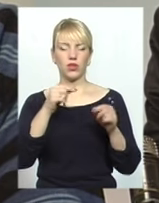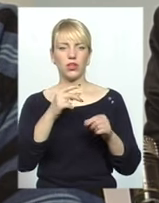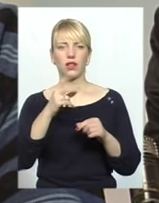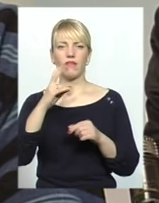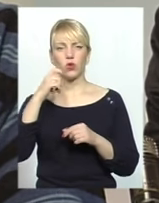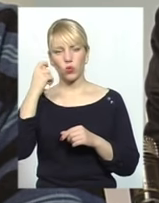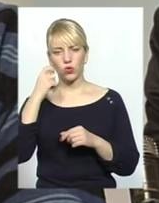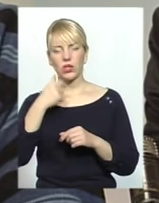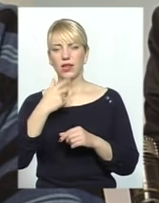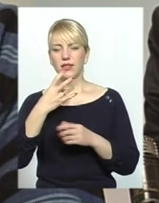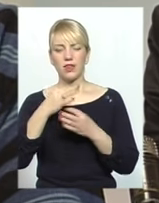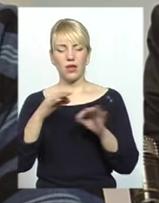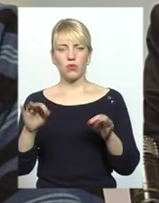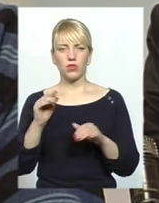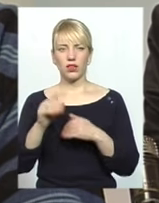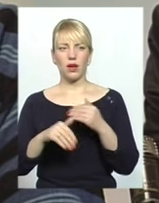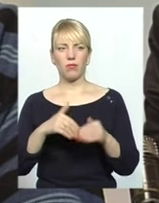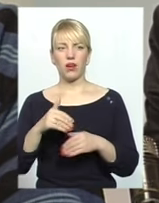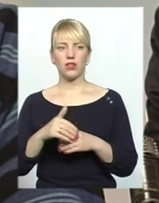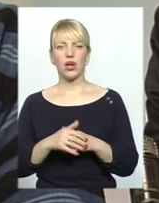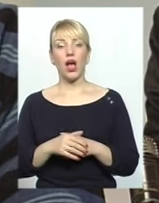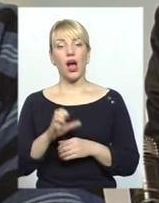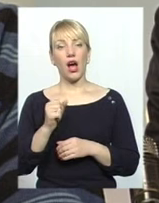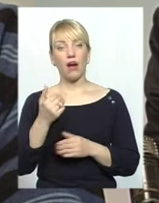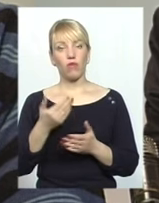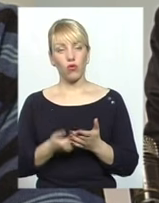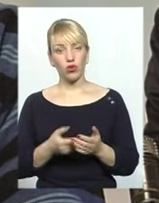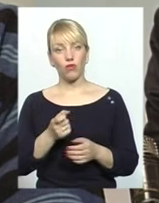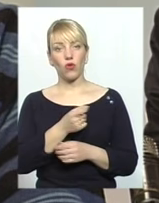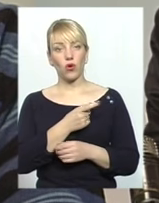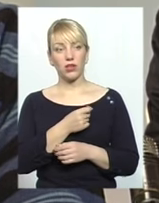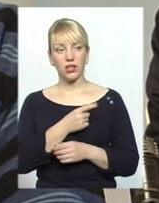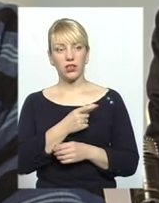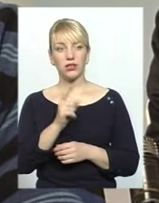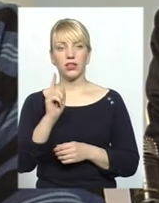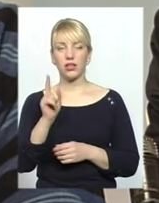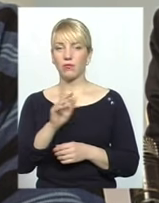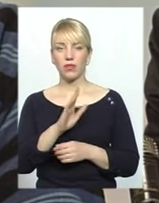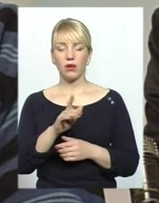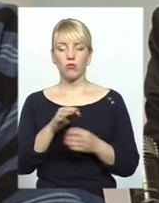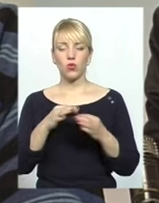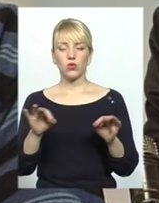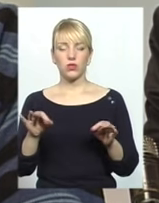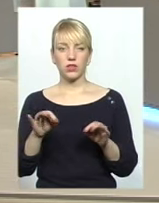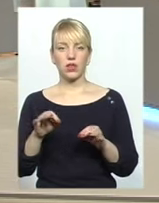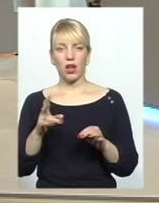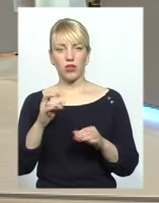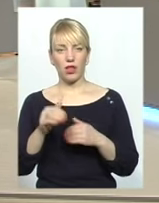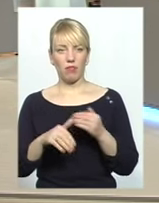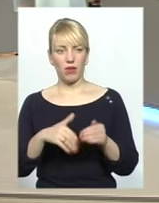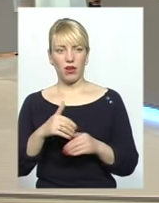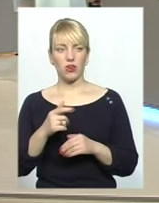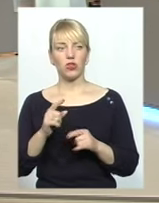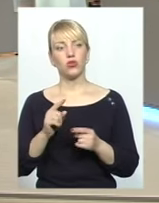але в Одесі чи в Кримі можуть не пустили на пляж. Свої ж чому, тому що там закритий пляж і так далі. Тут є дуже